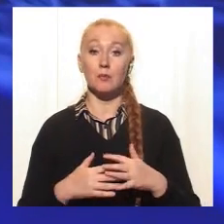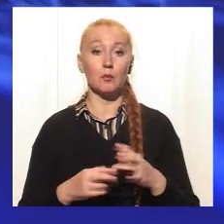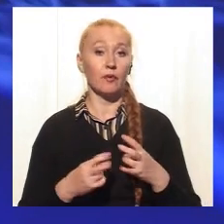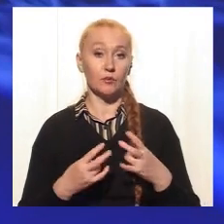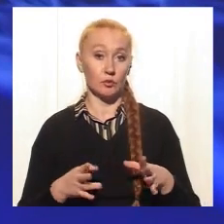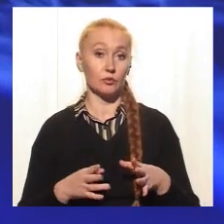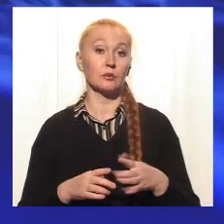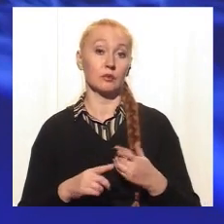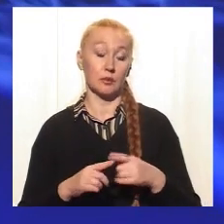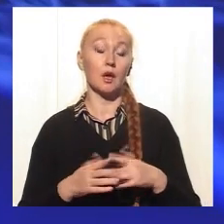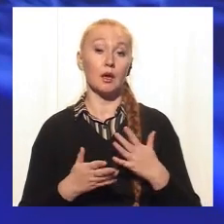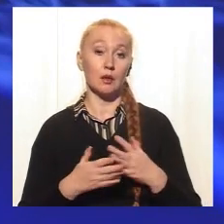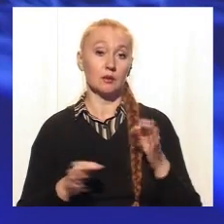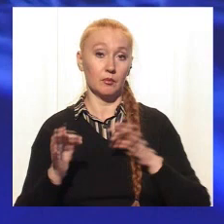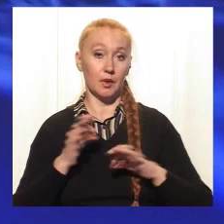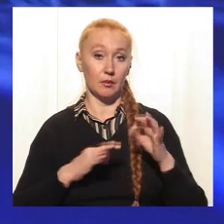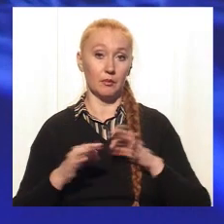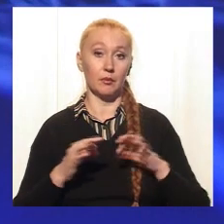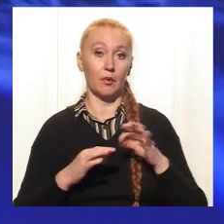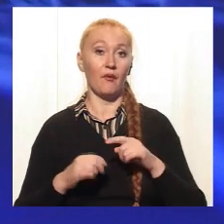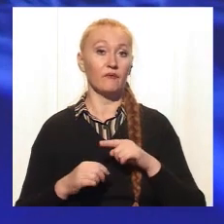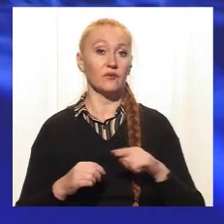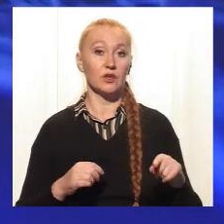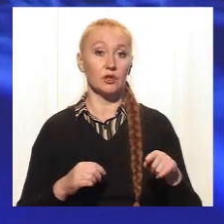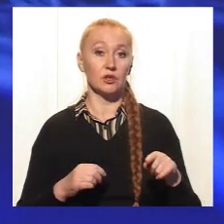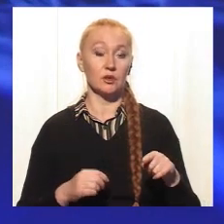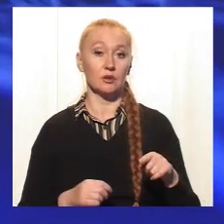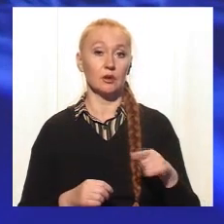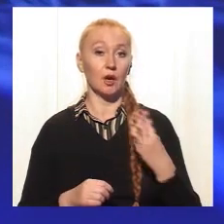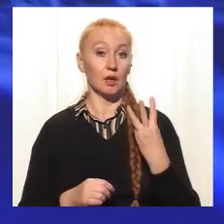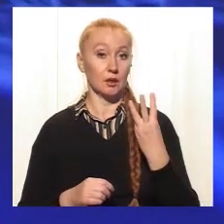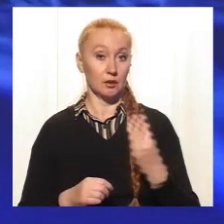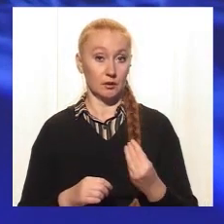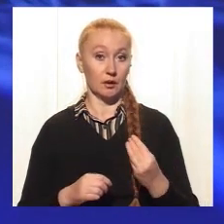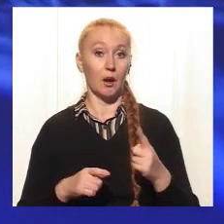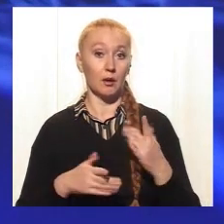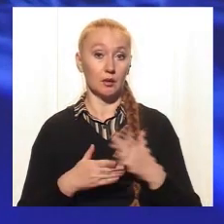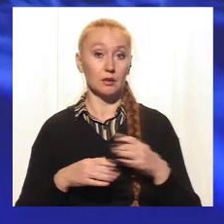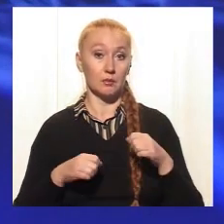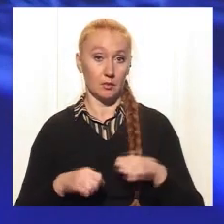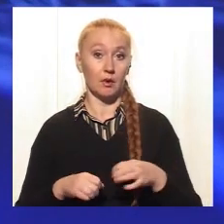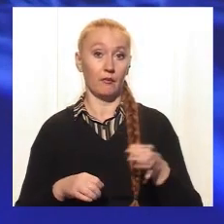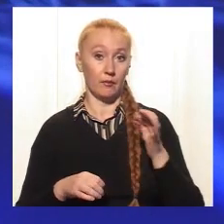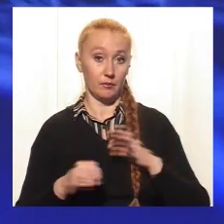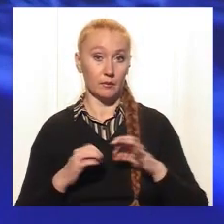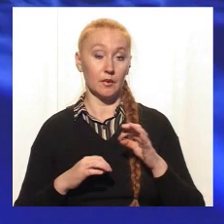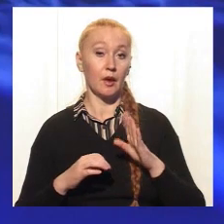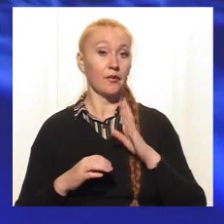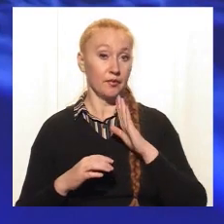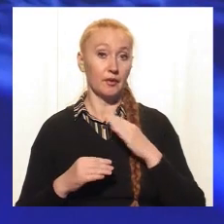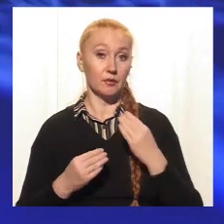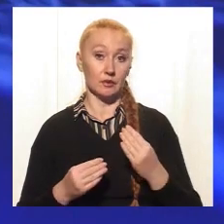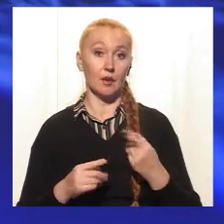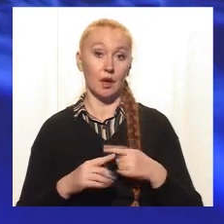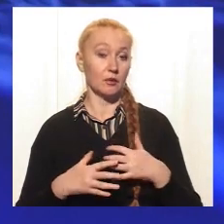не нужна. Тобто є препарати, які ми в течіні трьох суток імеємо право приняти, назначить дівочці,